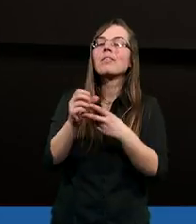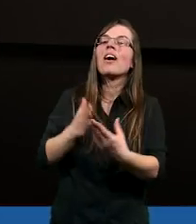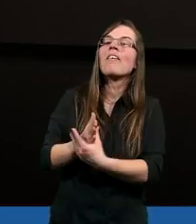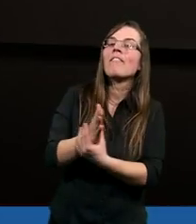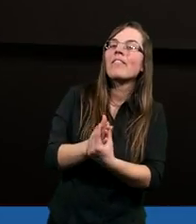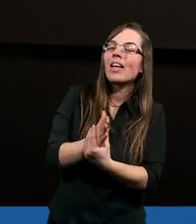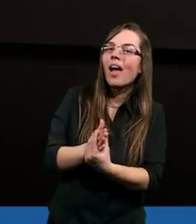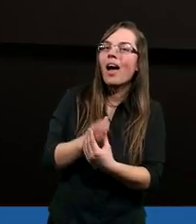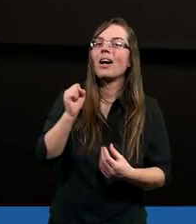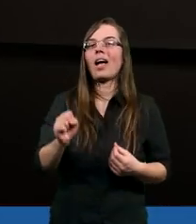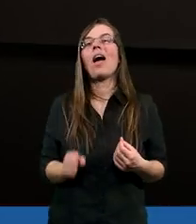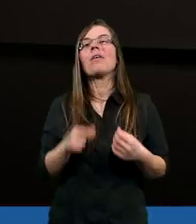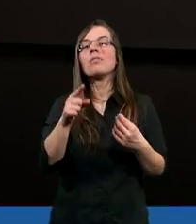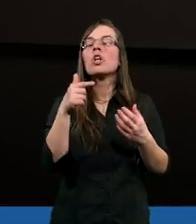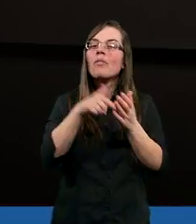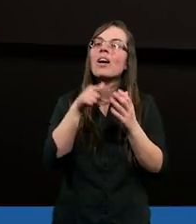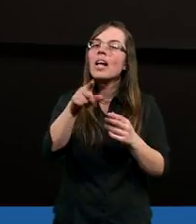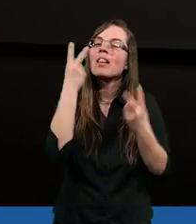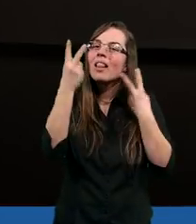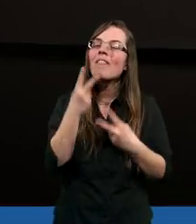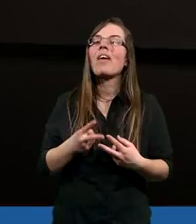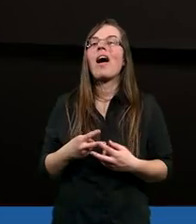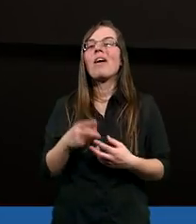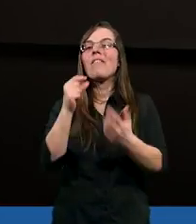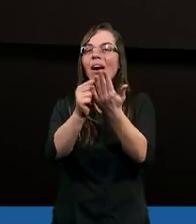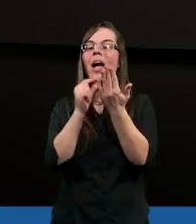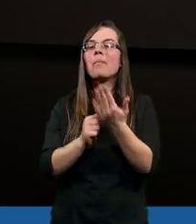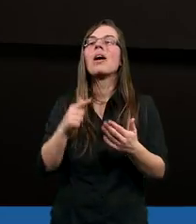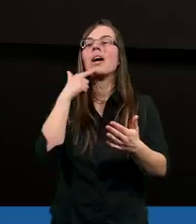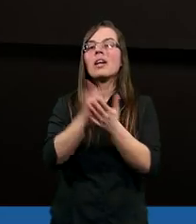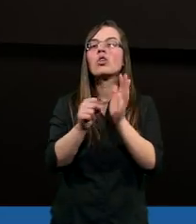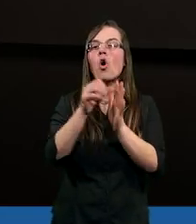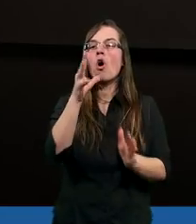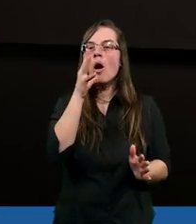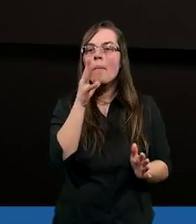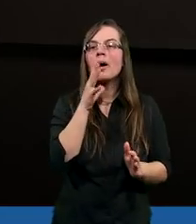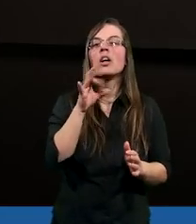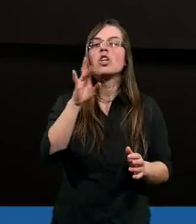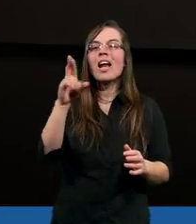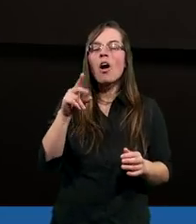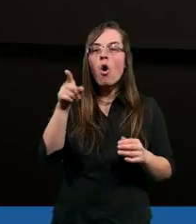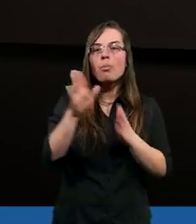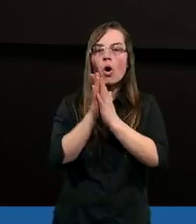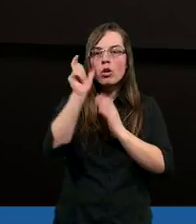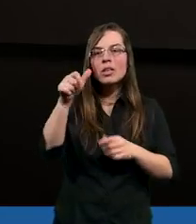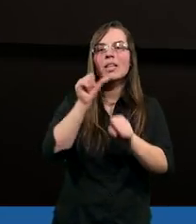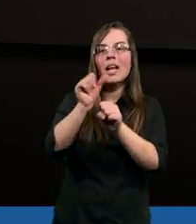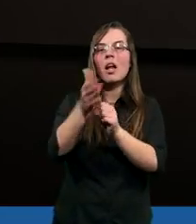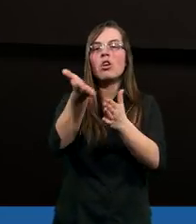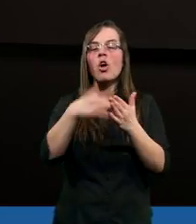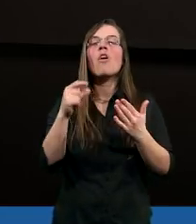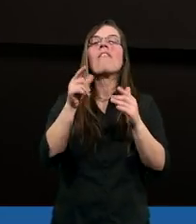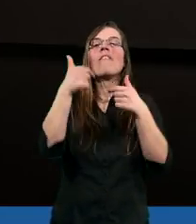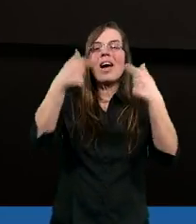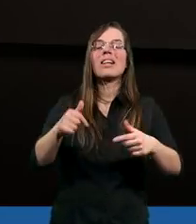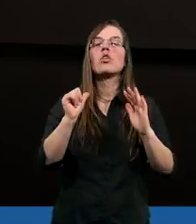Myślę, że powinny wybrzmieć tutaj dwa fragmenty z listu do Hebrajczyków. Grzegorz, poproszę Ciebie, jedenasty